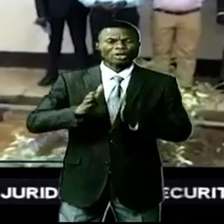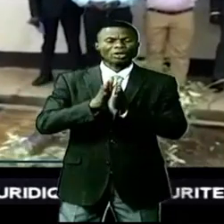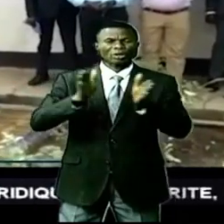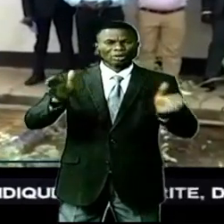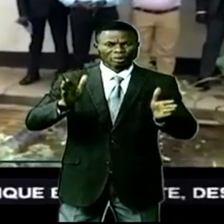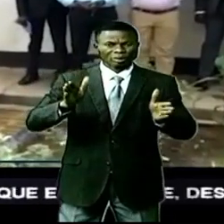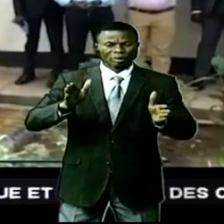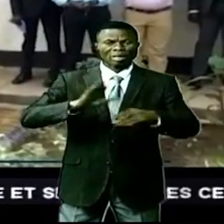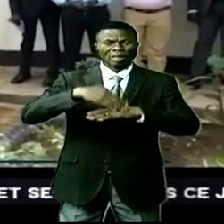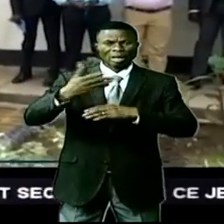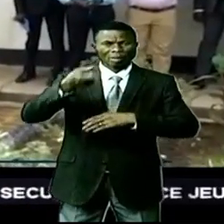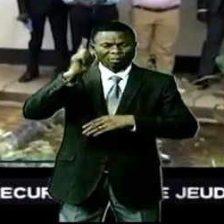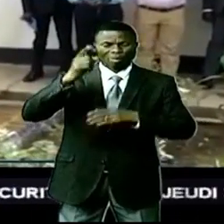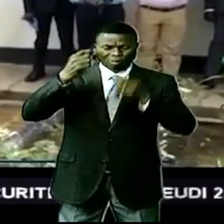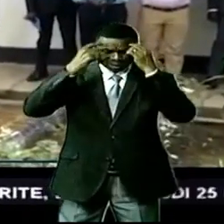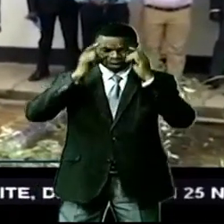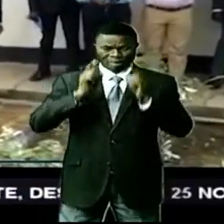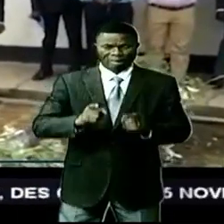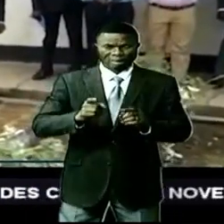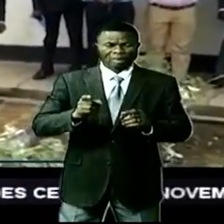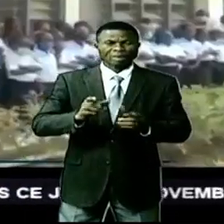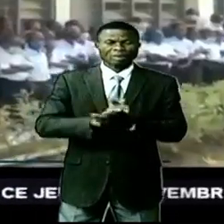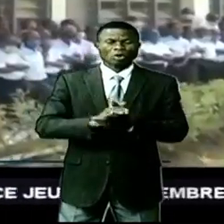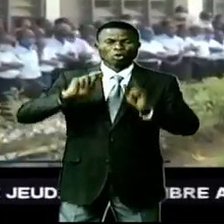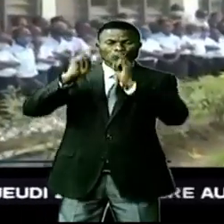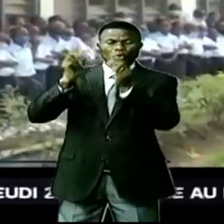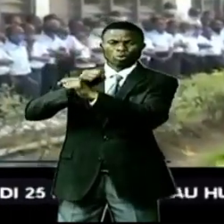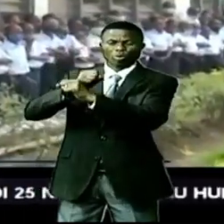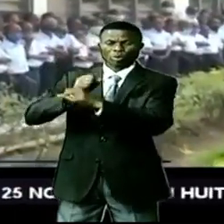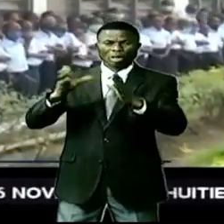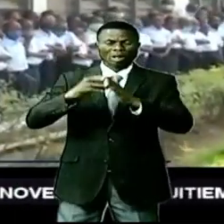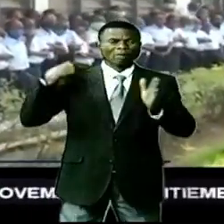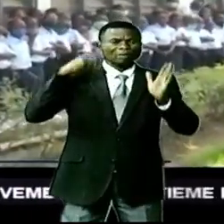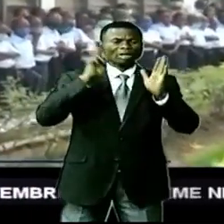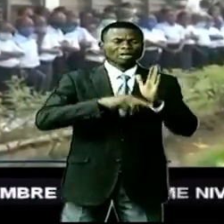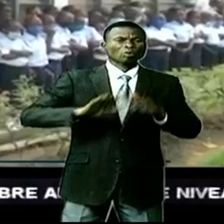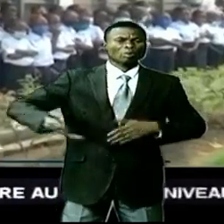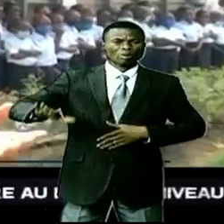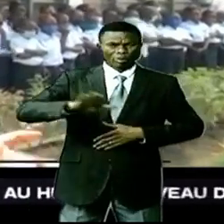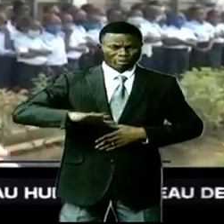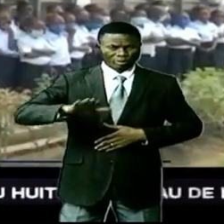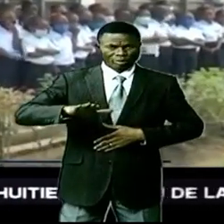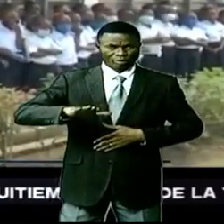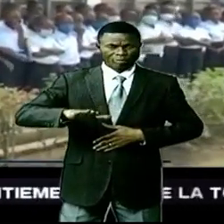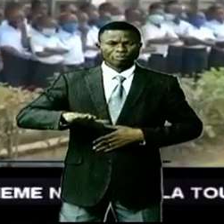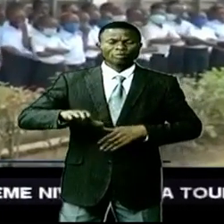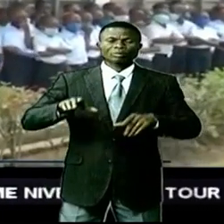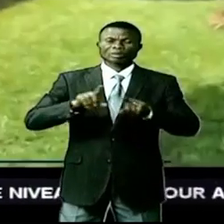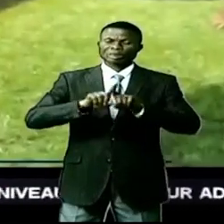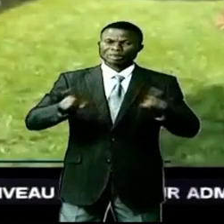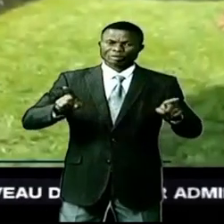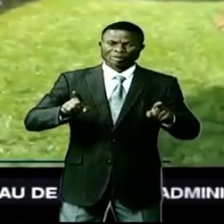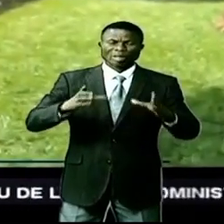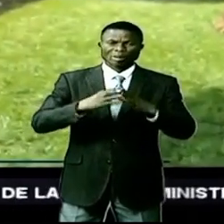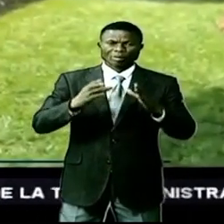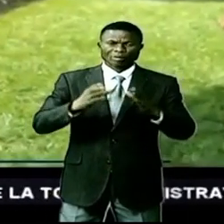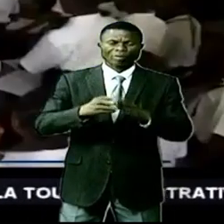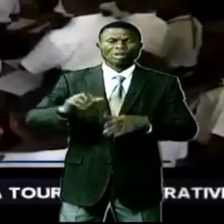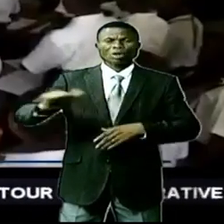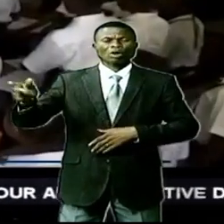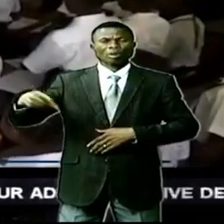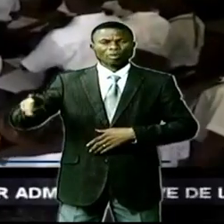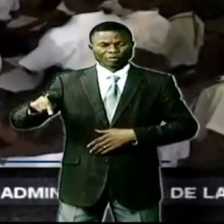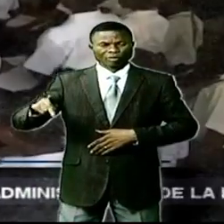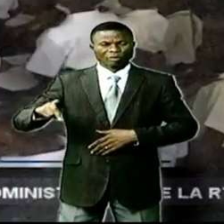après les premières conclusions. Ban syndical et gouvernement de la République, cela n'a pas été le cas dans certaines provinces,